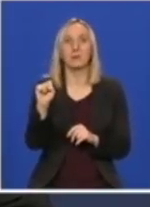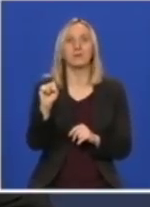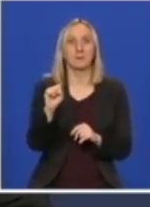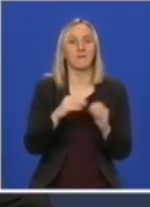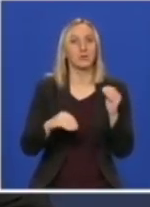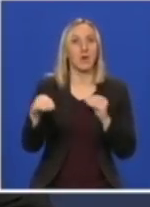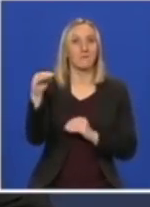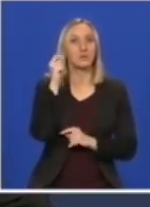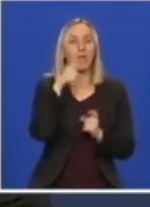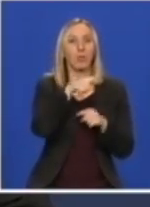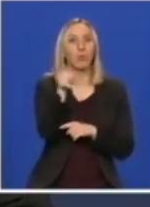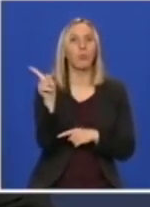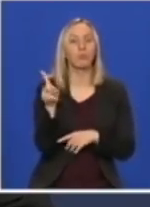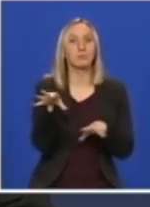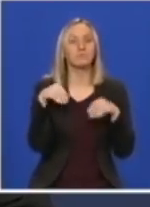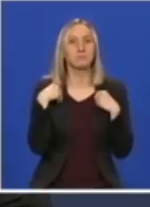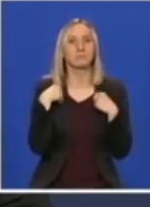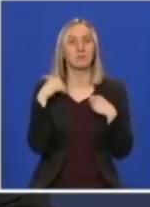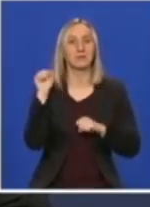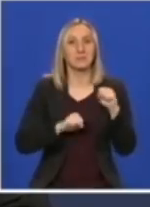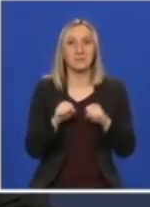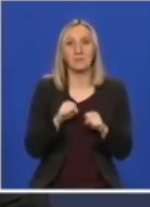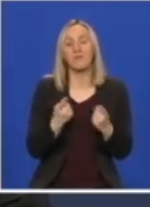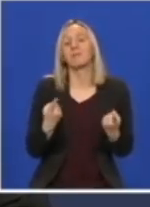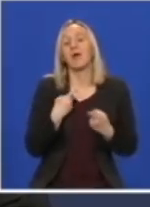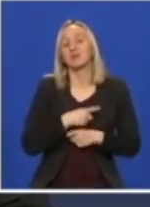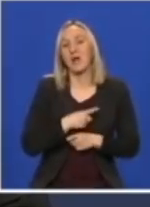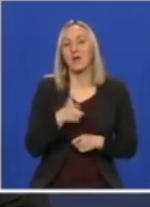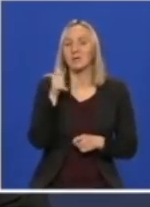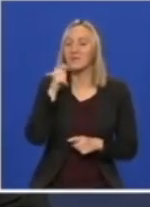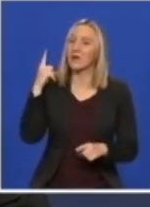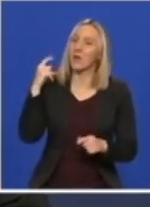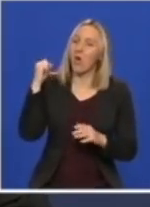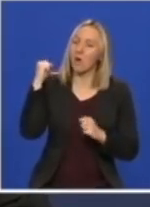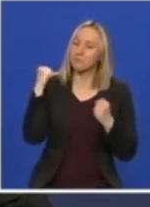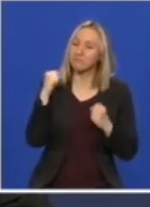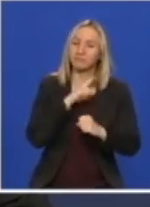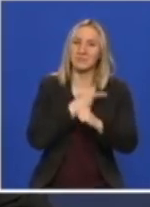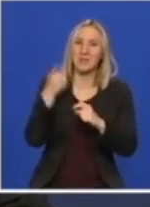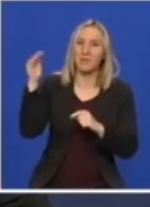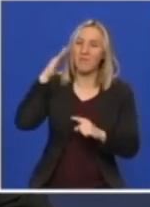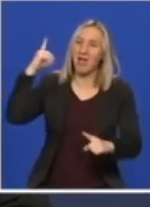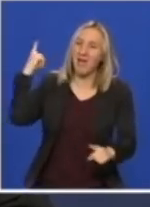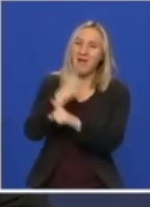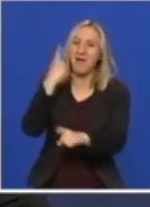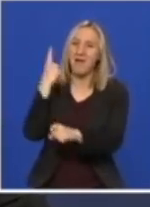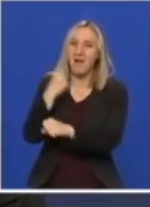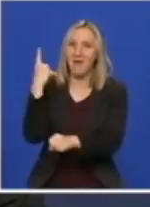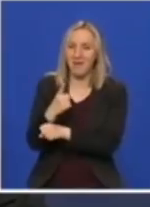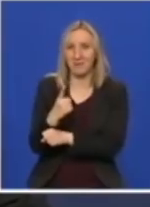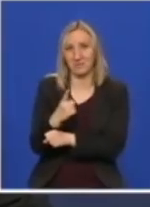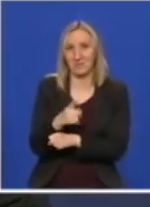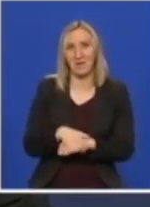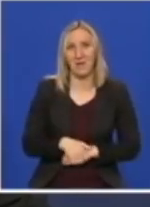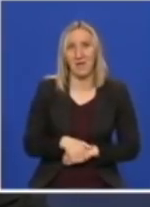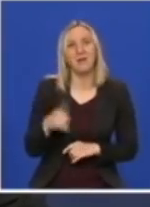sigurno, nažalost uz vrlo snažne mere, koje nikom ne padaju baš